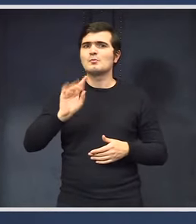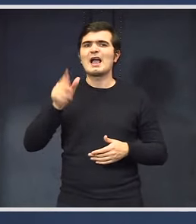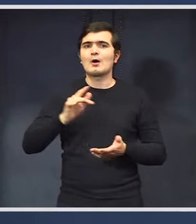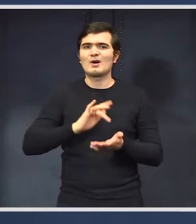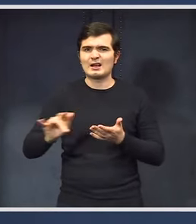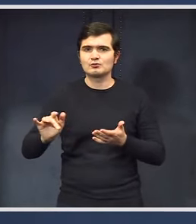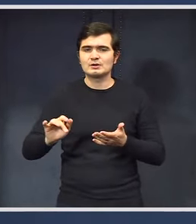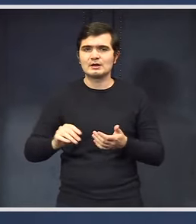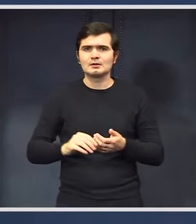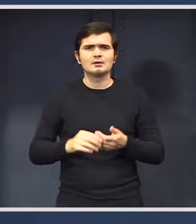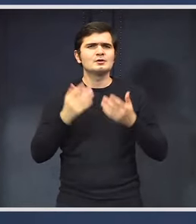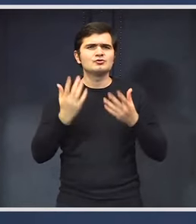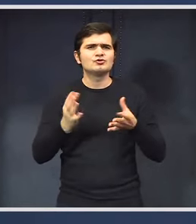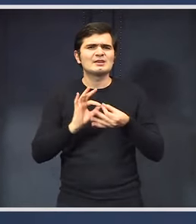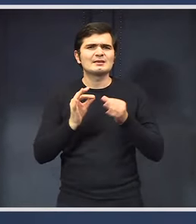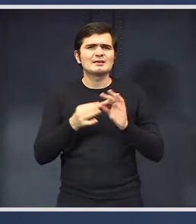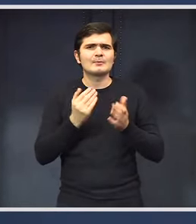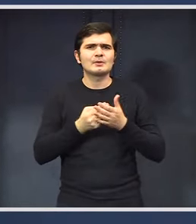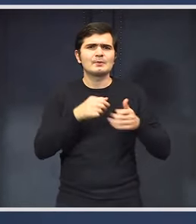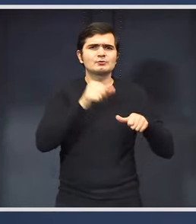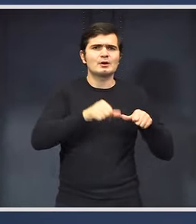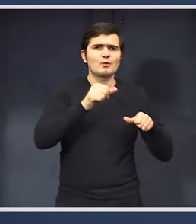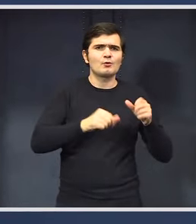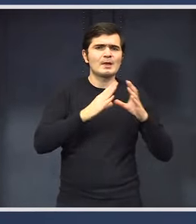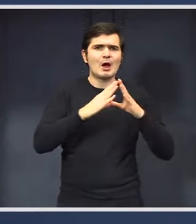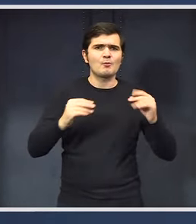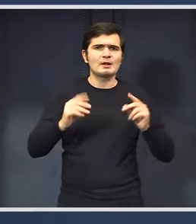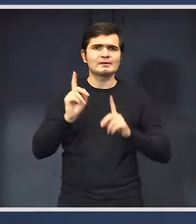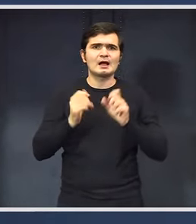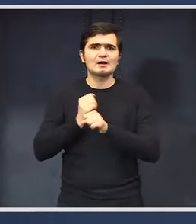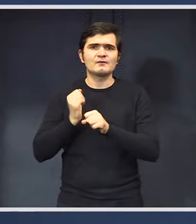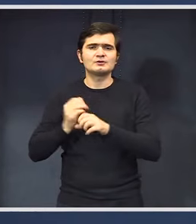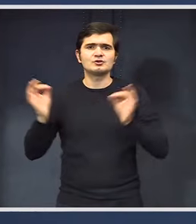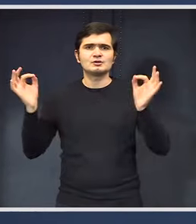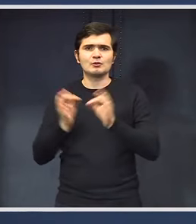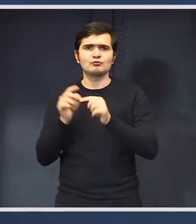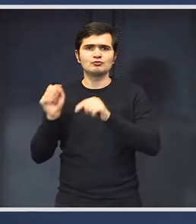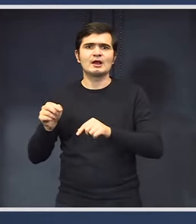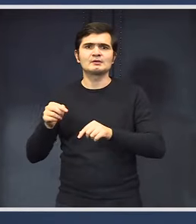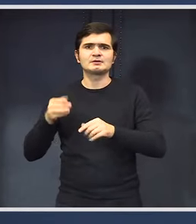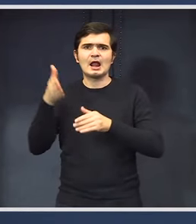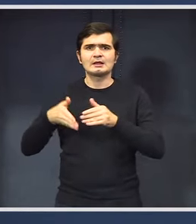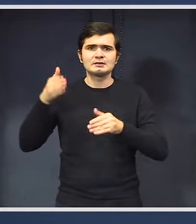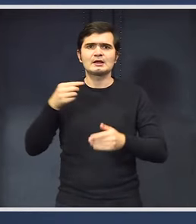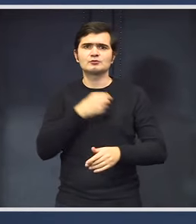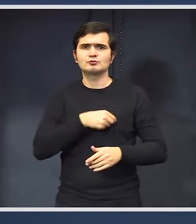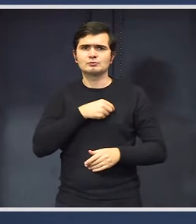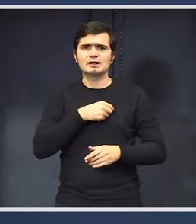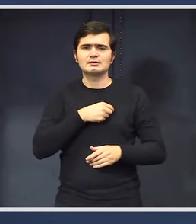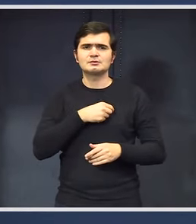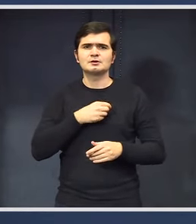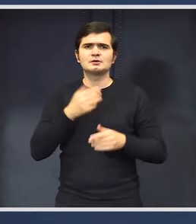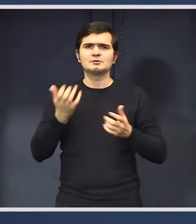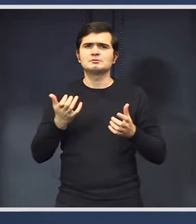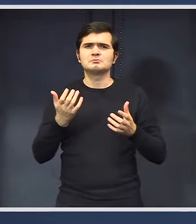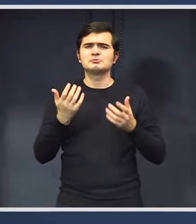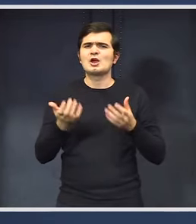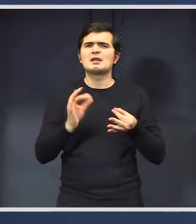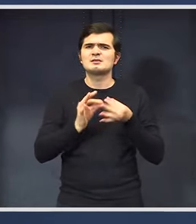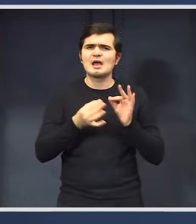înțeles. Cât înseamnă pentru economia românească aceste reduceri pe care le discutați în această perioadă?